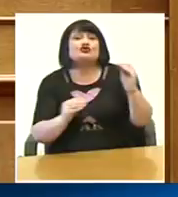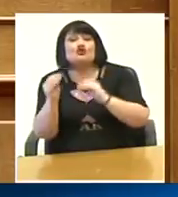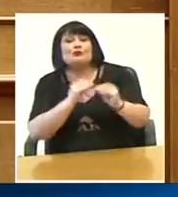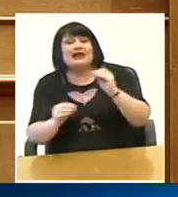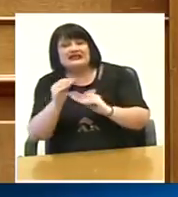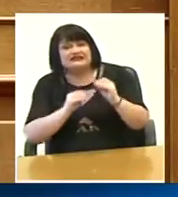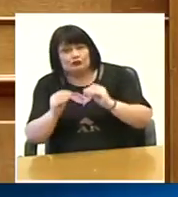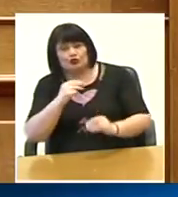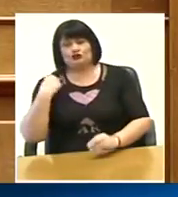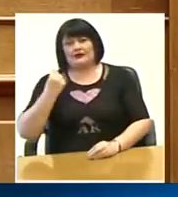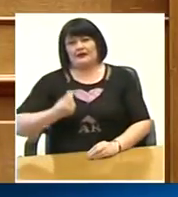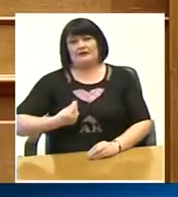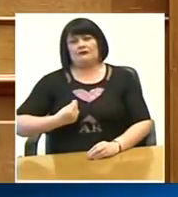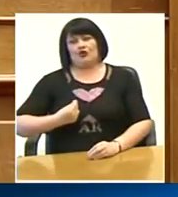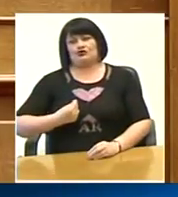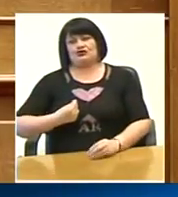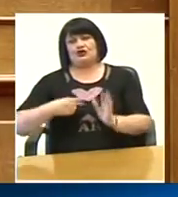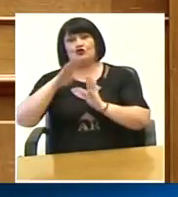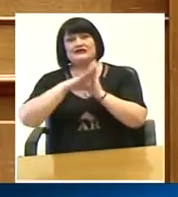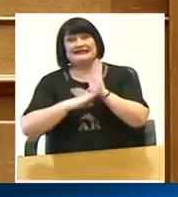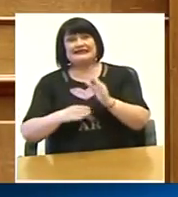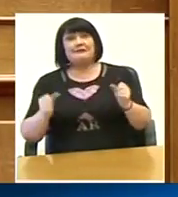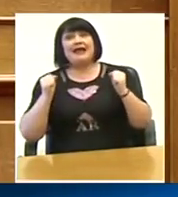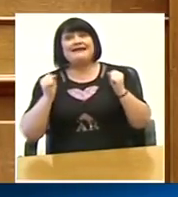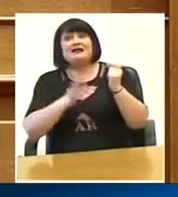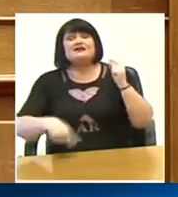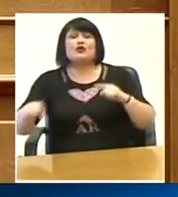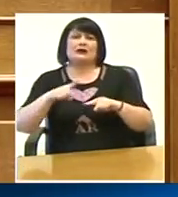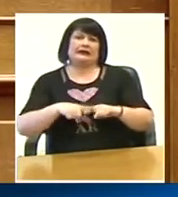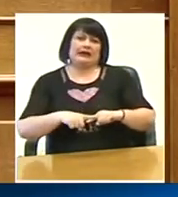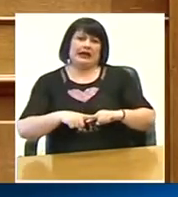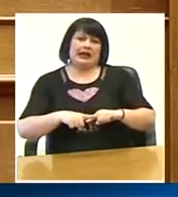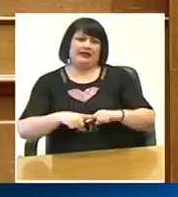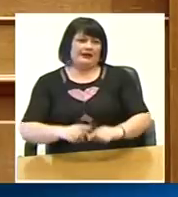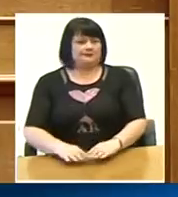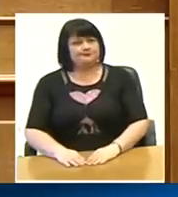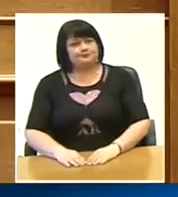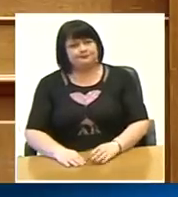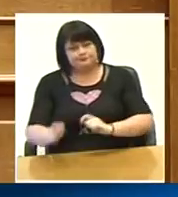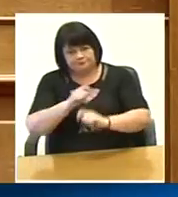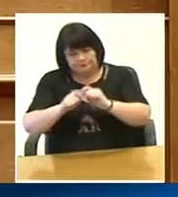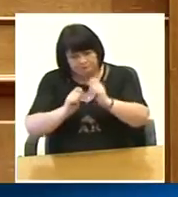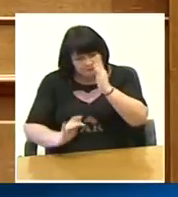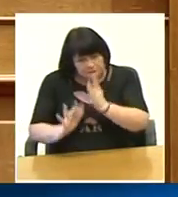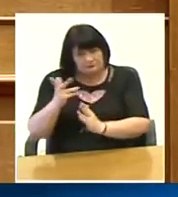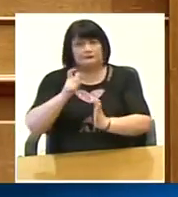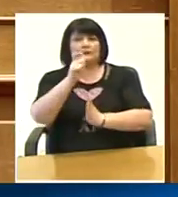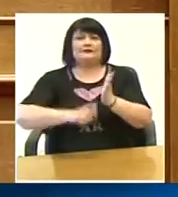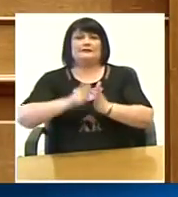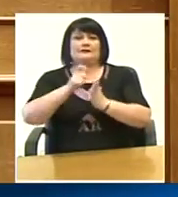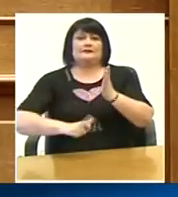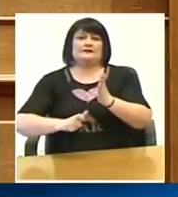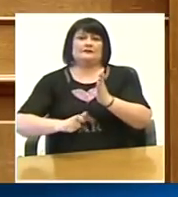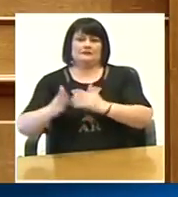του δημόσιου συστήματος υγείας σε όλη τη χώρα και την αναβάθμιση των ξενοδοχειακών του υποδομών